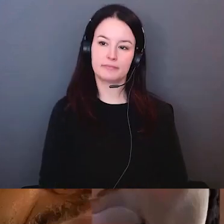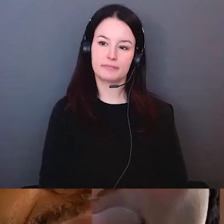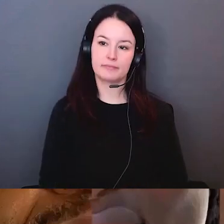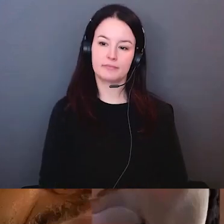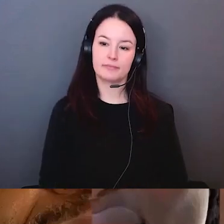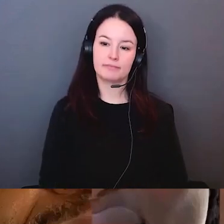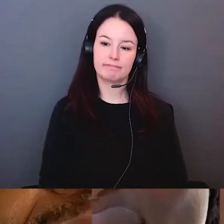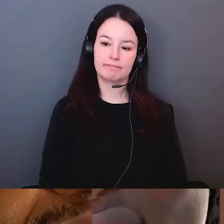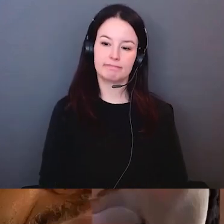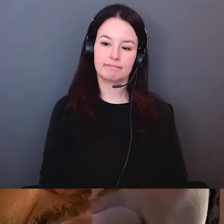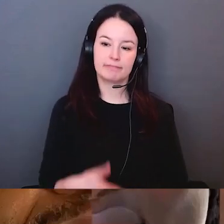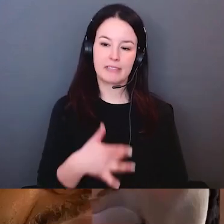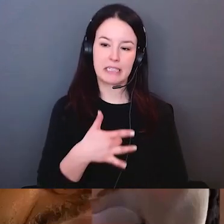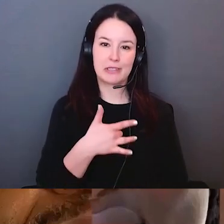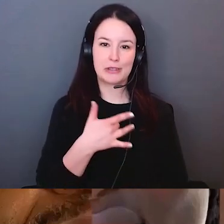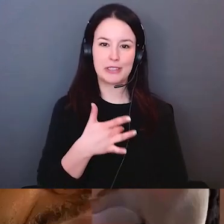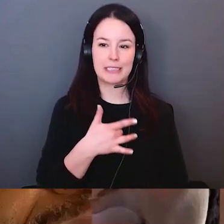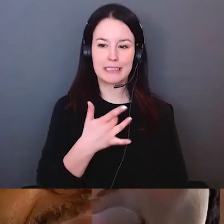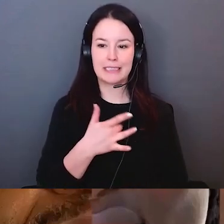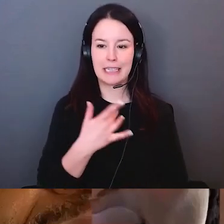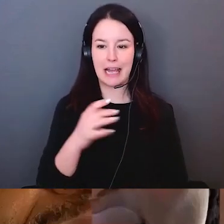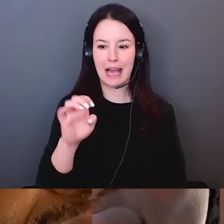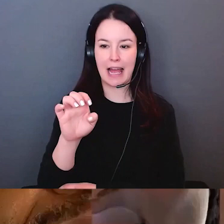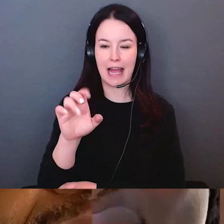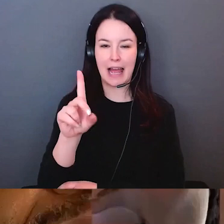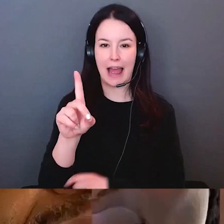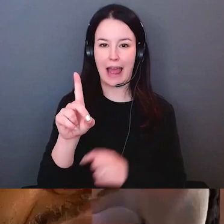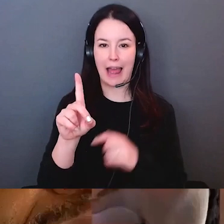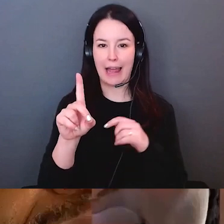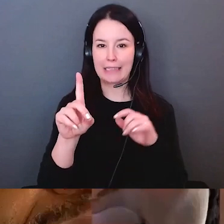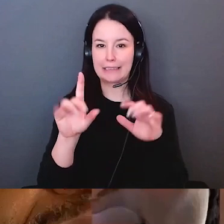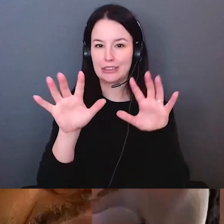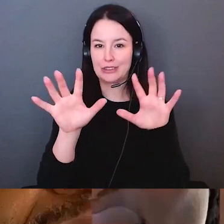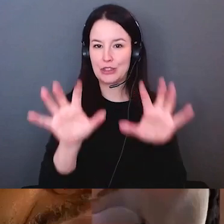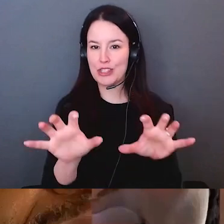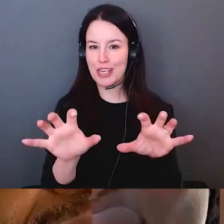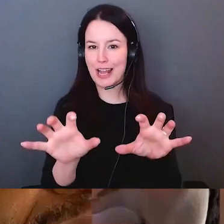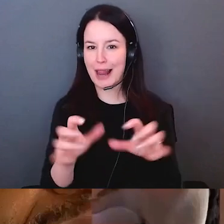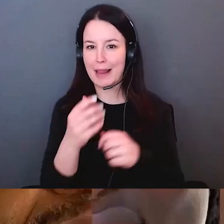ces diapositives avec vous, d'explorer cette façon de voir le monde.